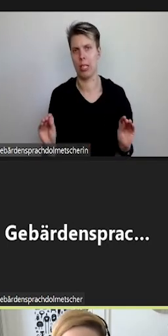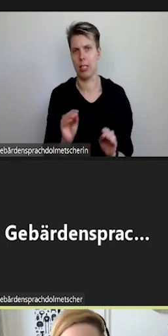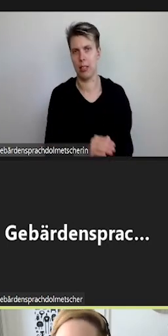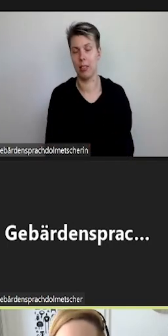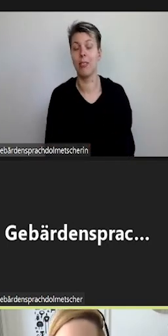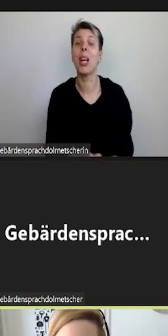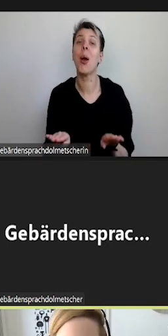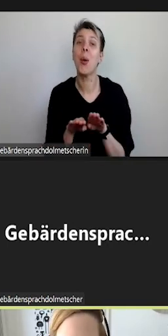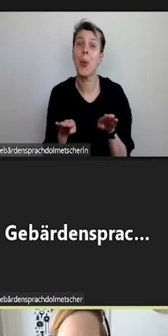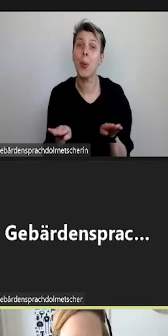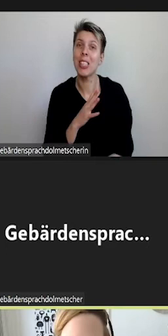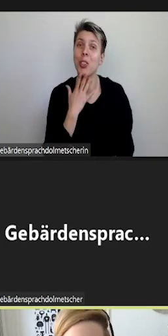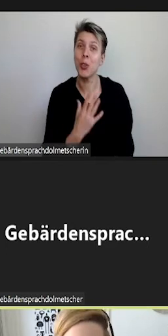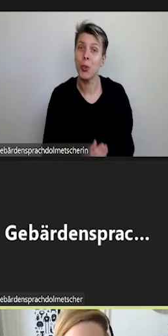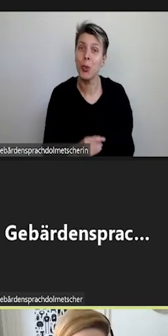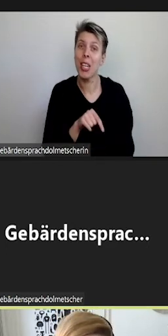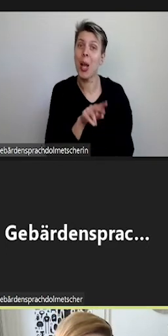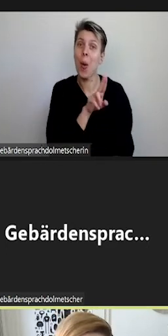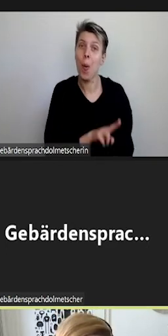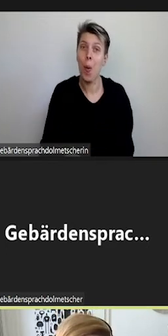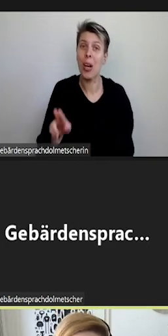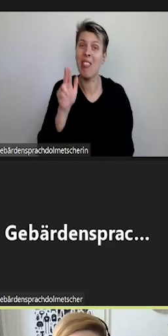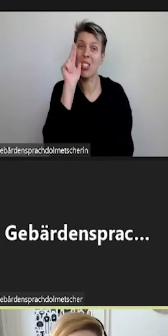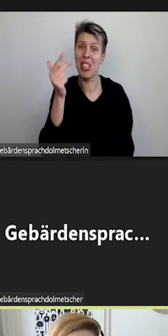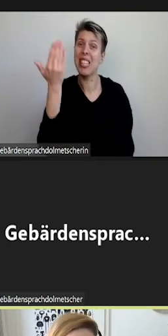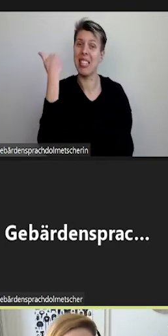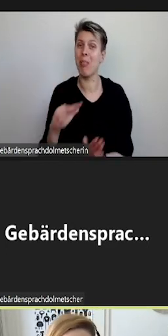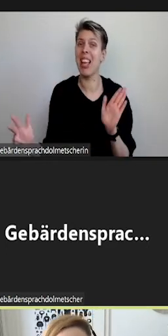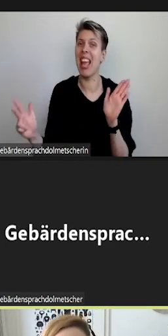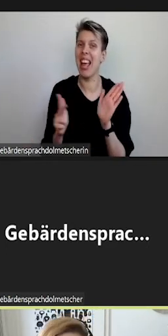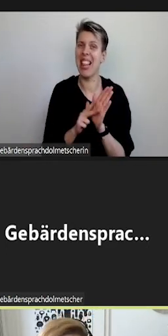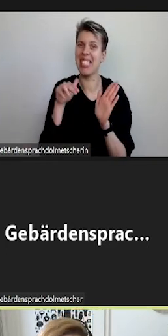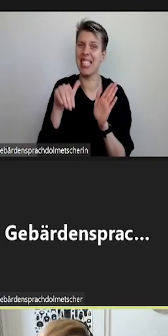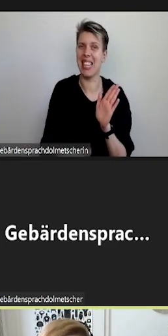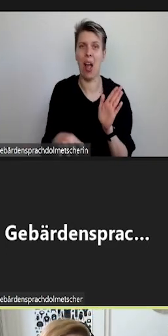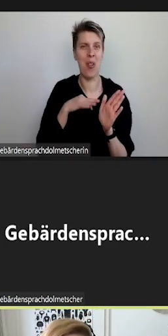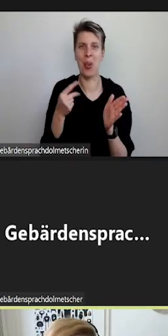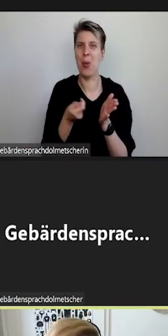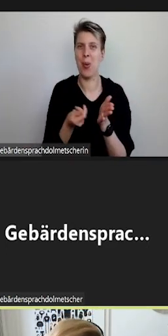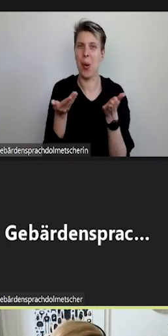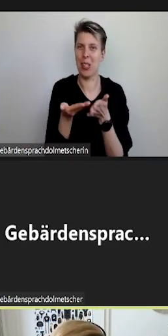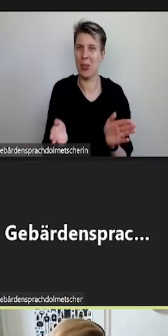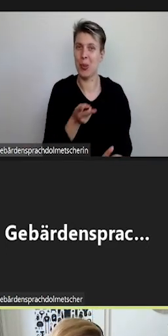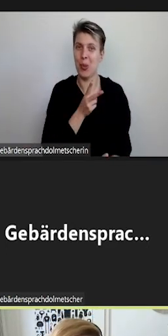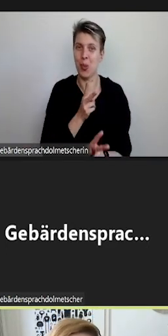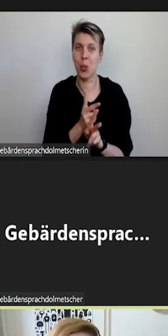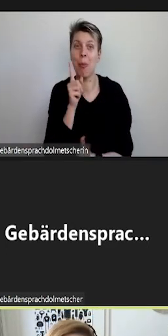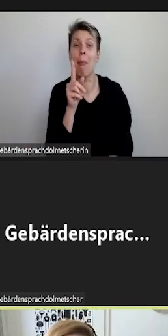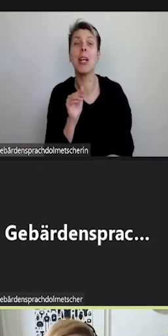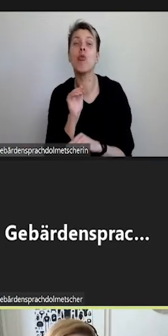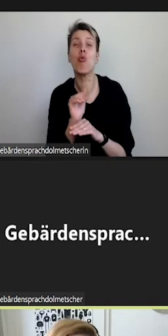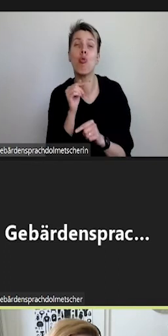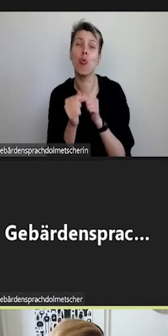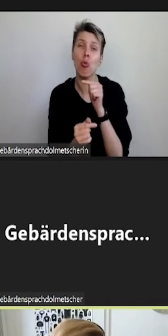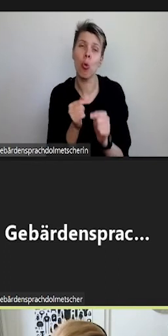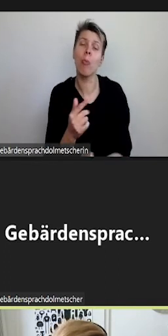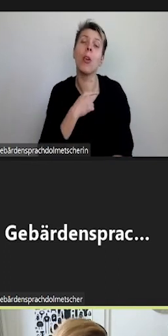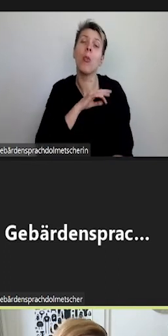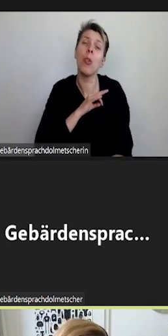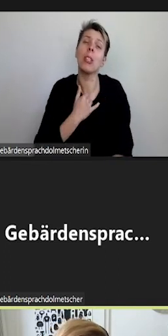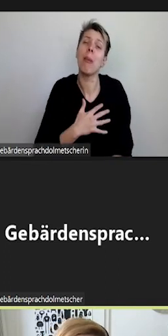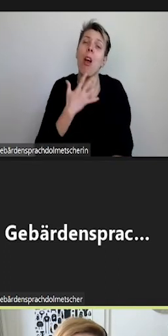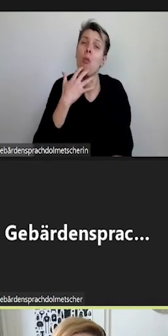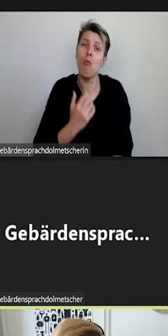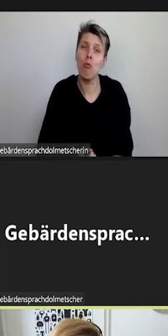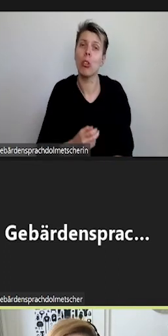schön, dass an der Uni Göttingen eine Lizenz vorhanden war, die uns vor allem auch nichts gekostet hat. In Zukunft wäre es aber für uns wünschenswert,